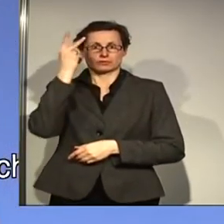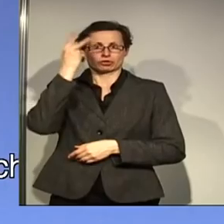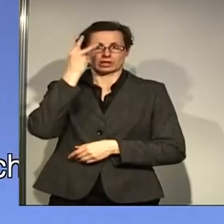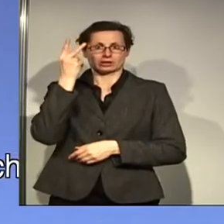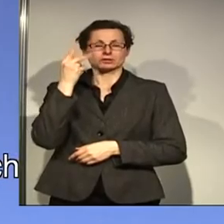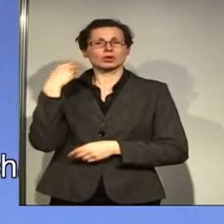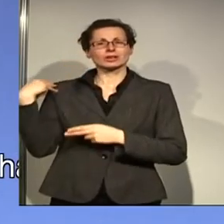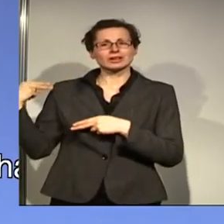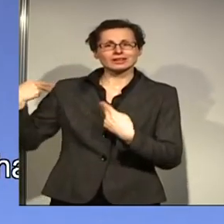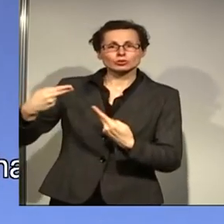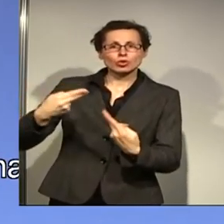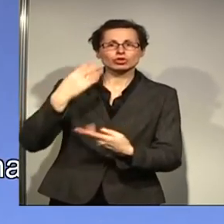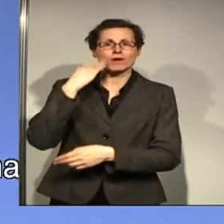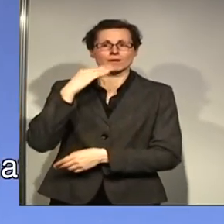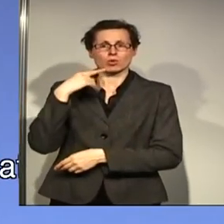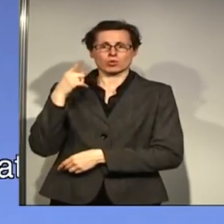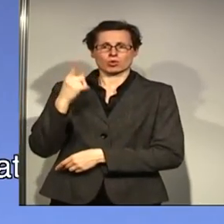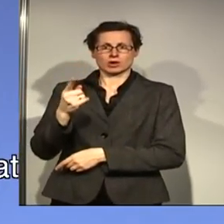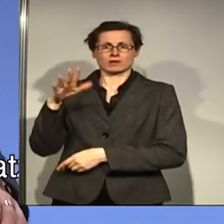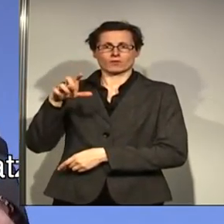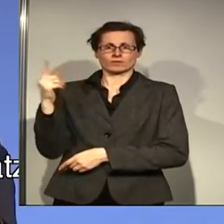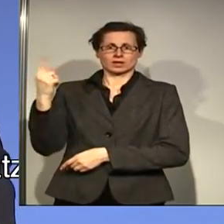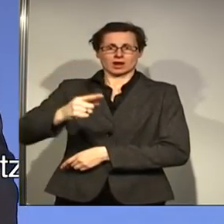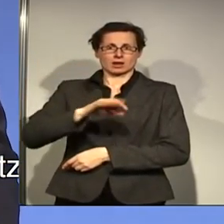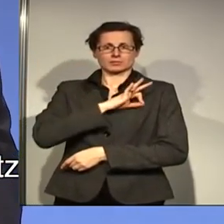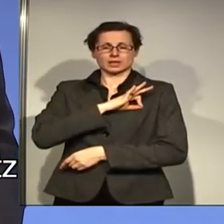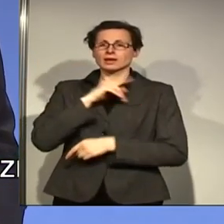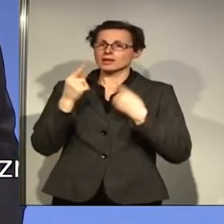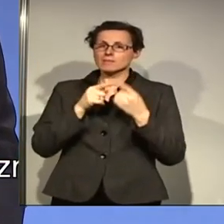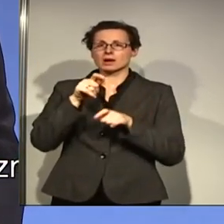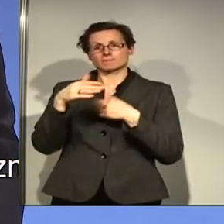Erfahrung nach 150 Jahren SPD, liebe Genossinnen und Genossen.